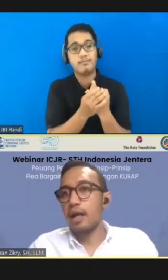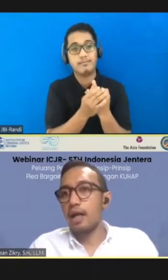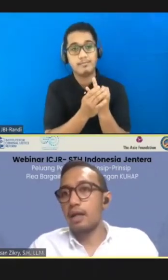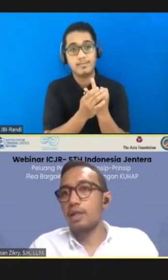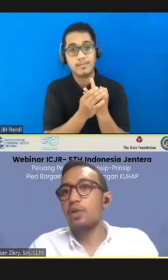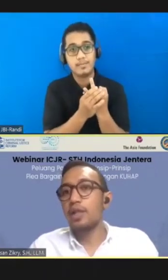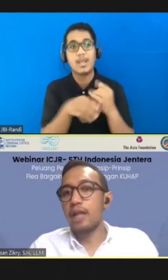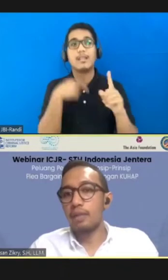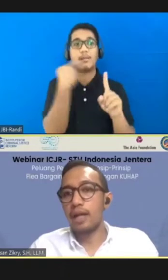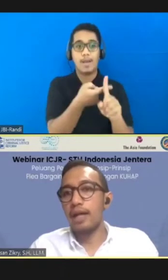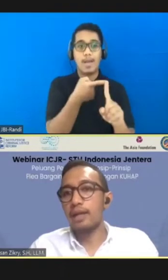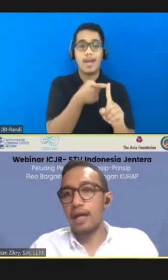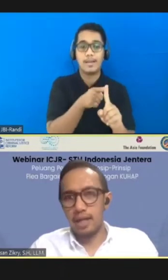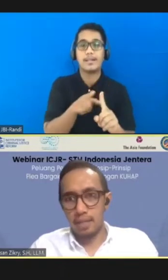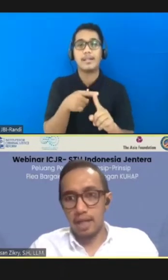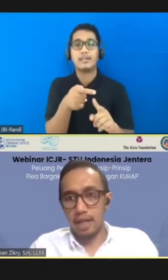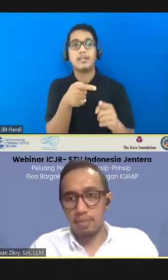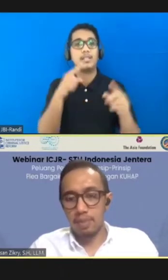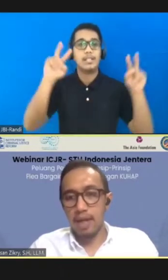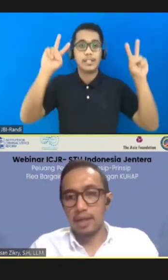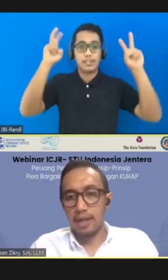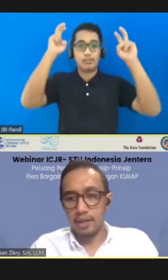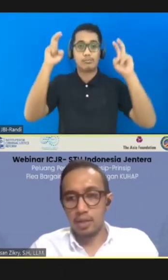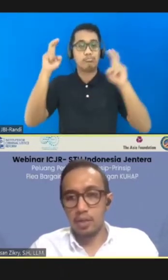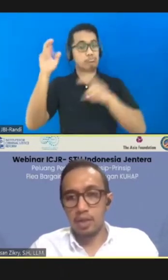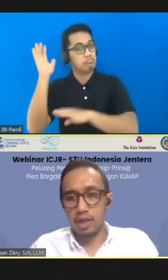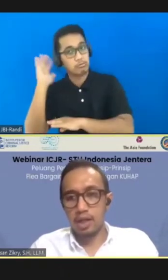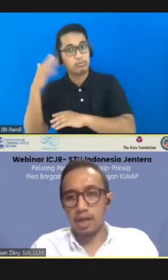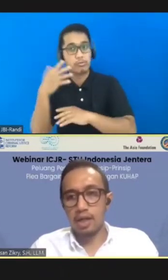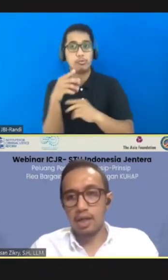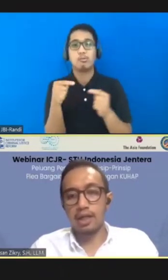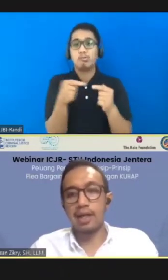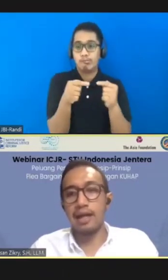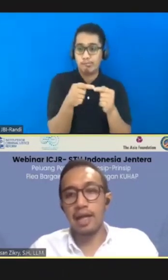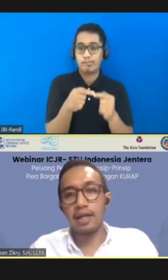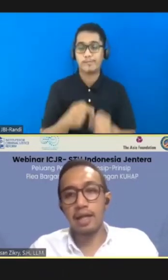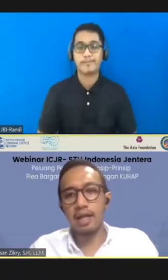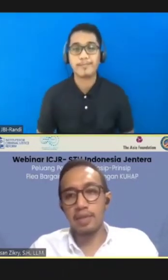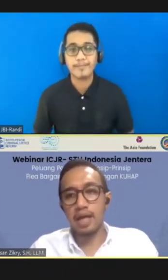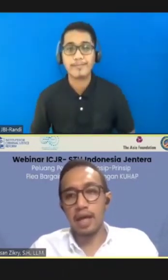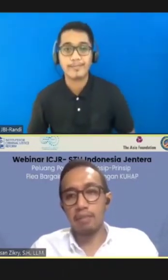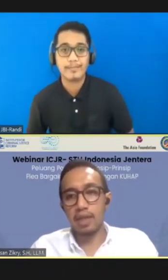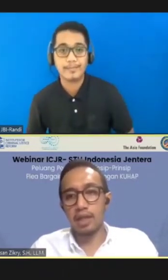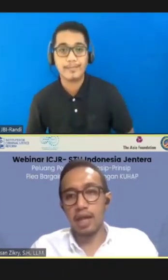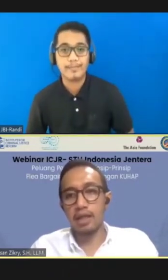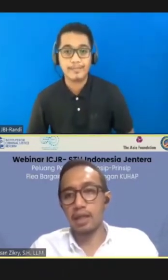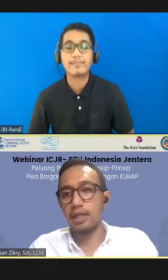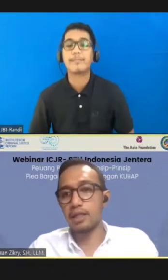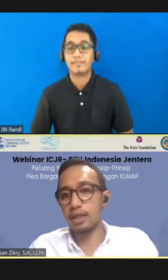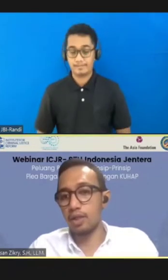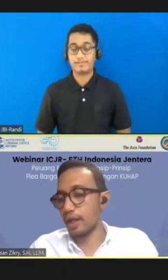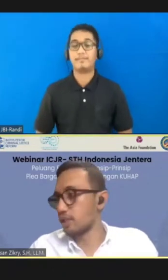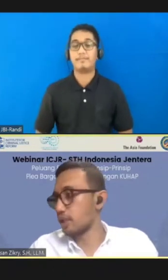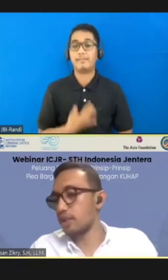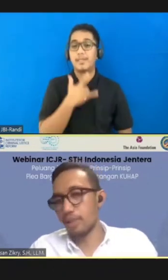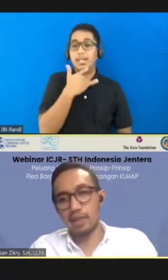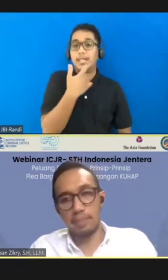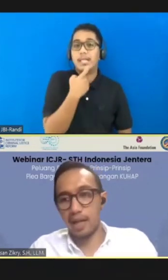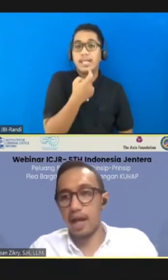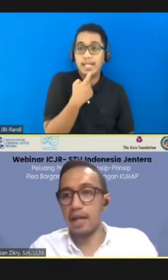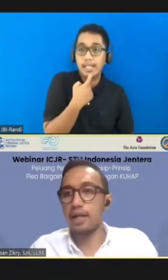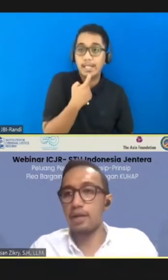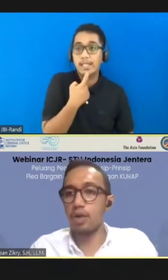isu yang sangat berkaitan dengan mekanisme public bargain, yaitu keterkaitannya dengan kebijakan pay trial, release, atau detention,